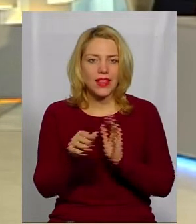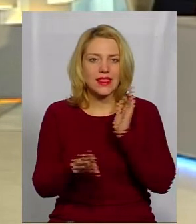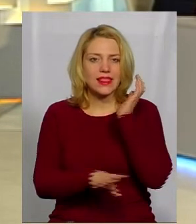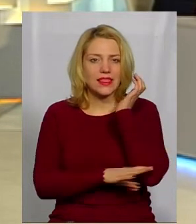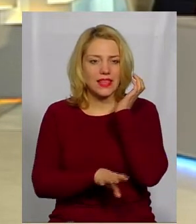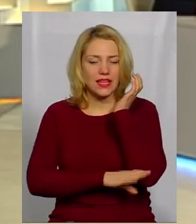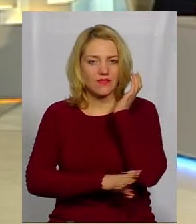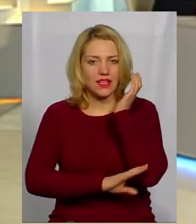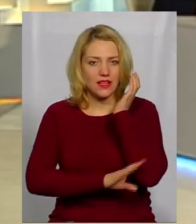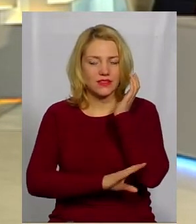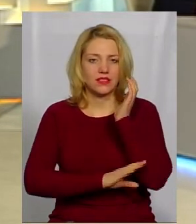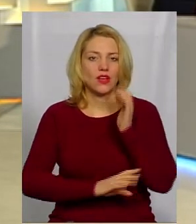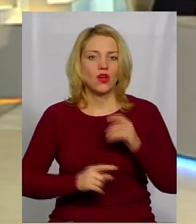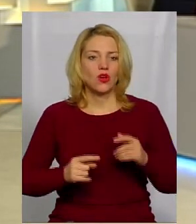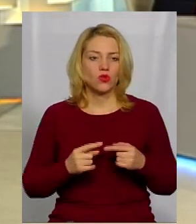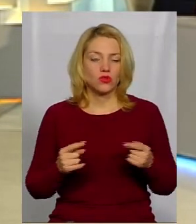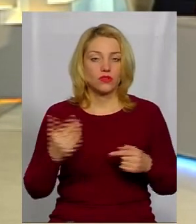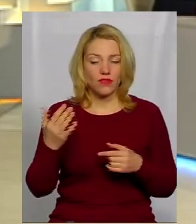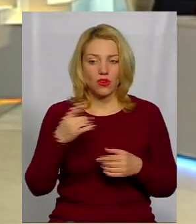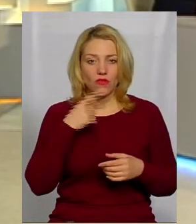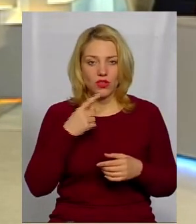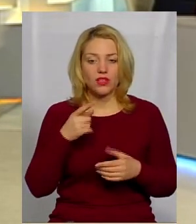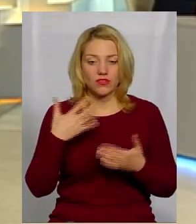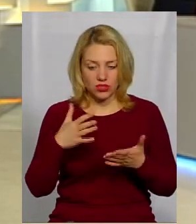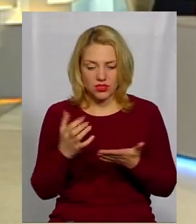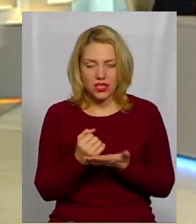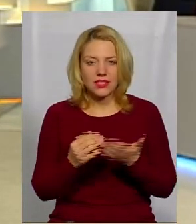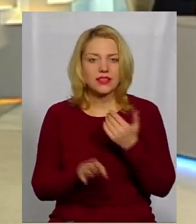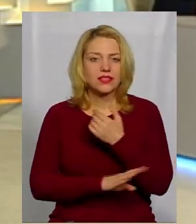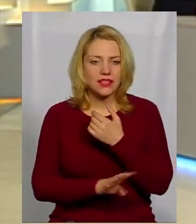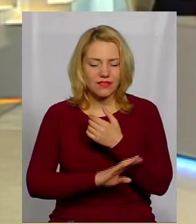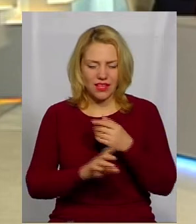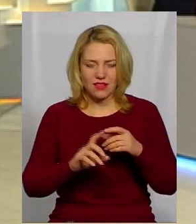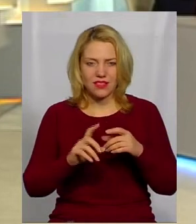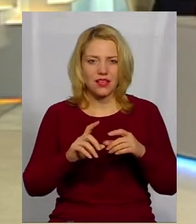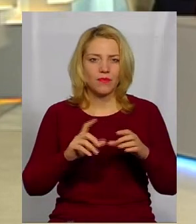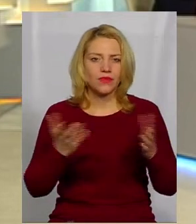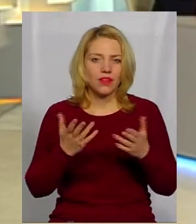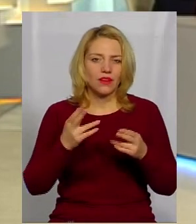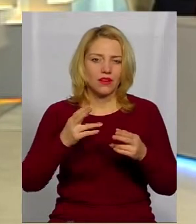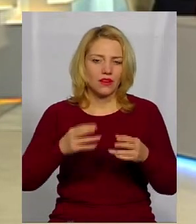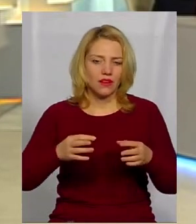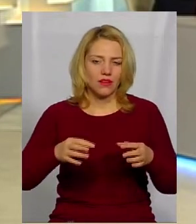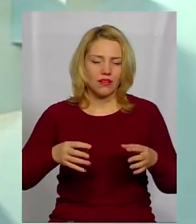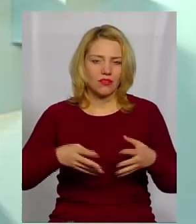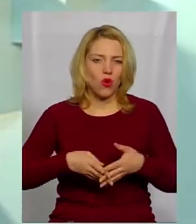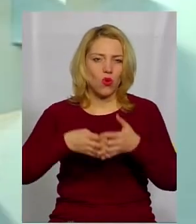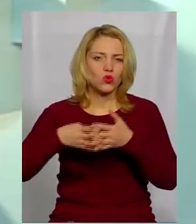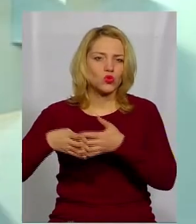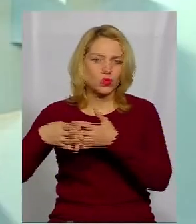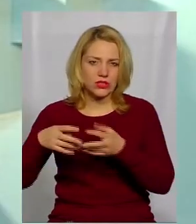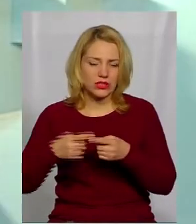Ви якось про це говорили, вони вже знайдені. Ви наблизились до розгадки? Ну, я думаю, що ми наблизились